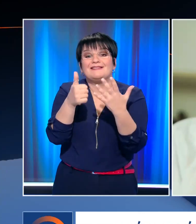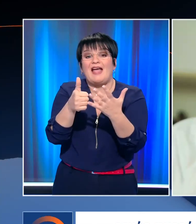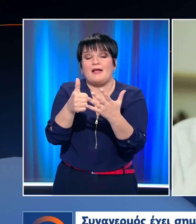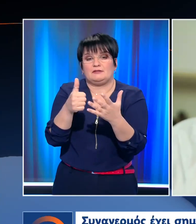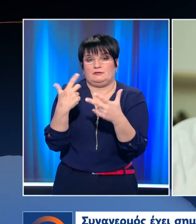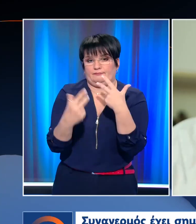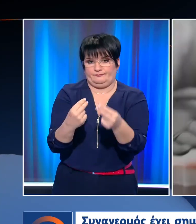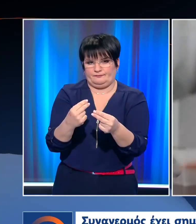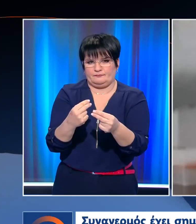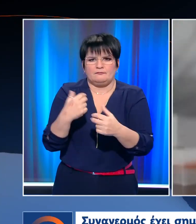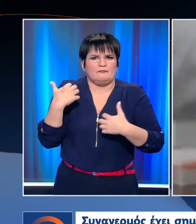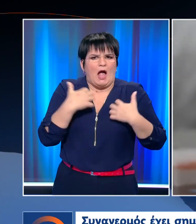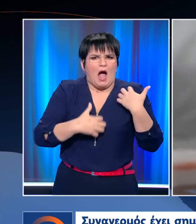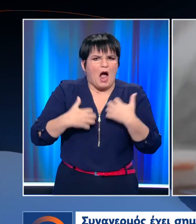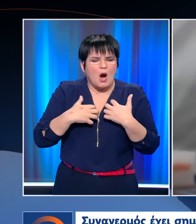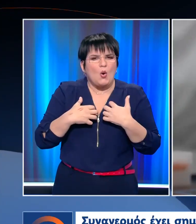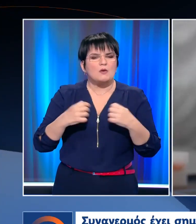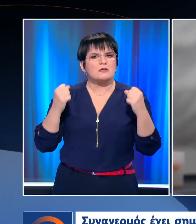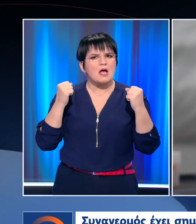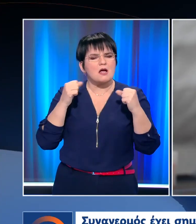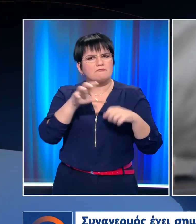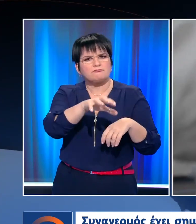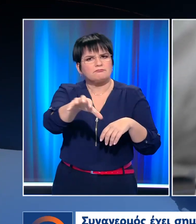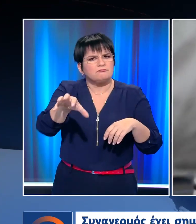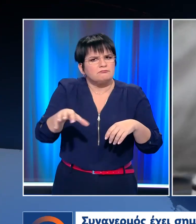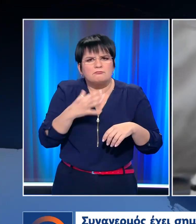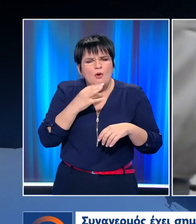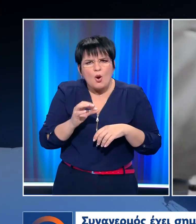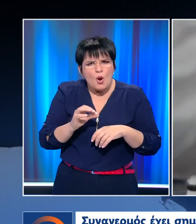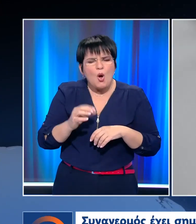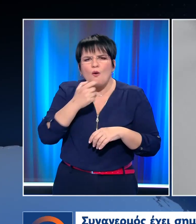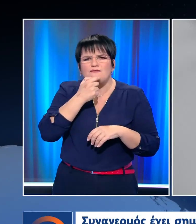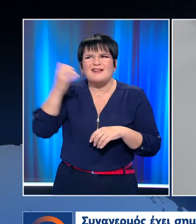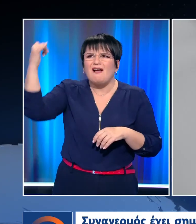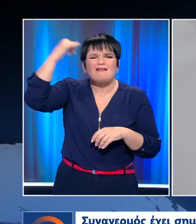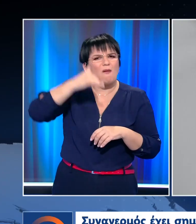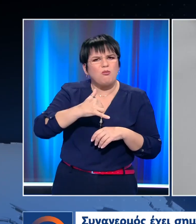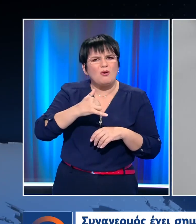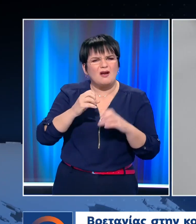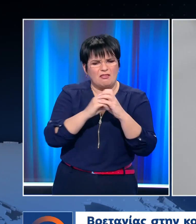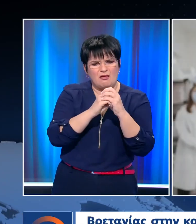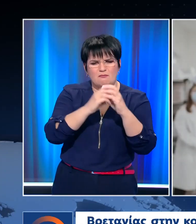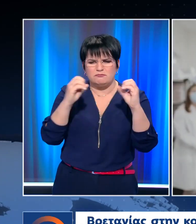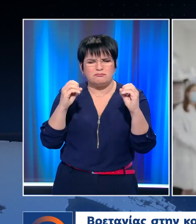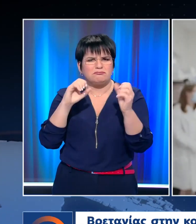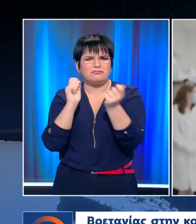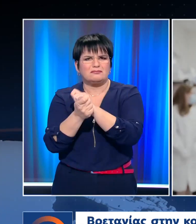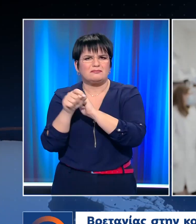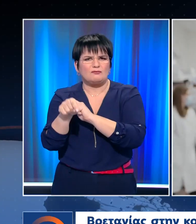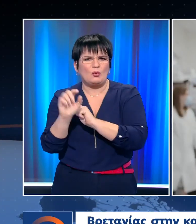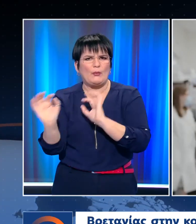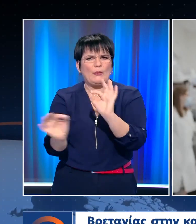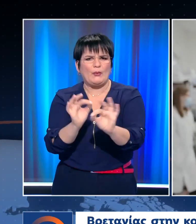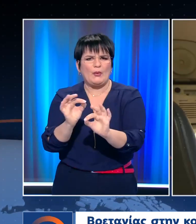Συναγερμός έχει σημάνει στις υγειονομικές αρχές και στη χώρα μας μετά τον εντοπισμό των δύο μεταλλαγμένων κρουσμάτων της Μεγάλης Βρετανίας στην κοινότητα και